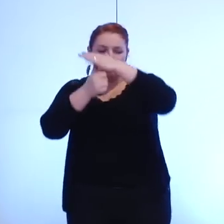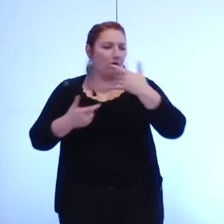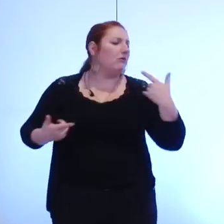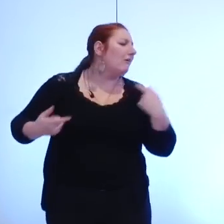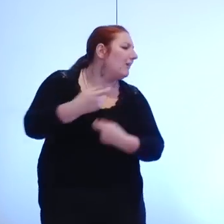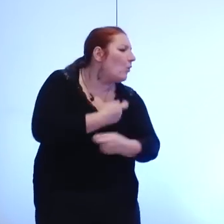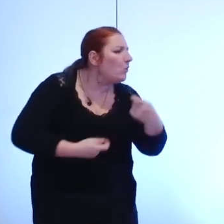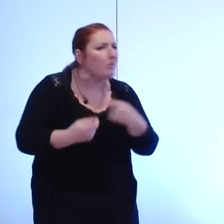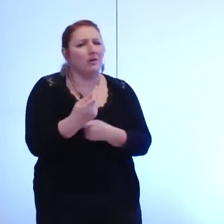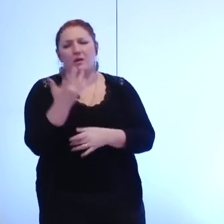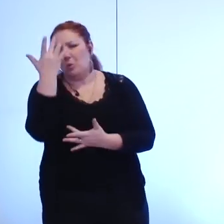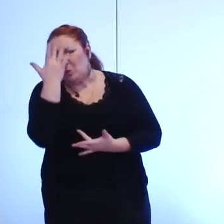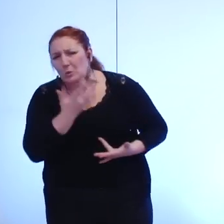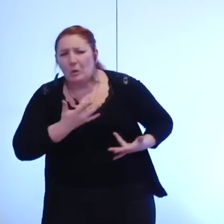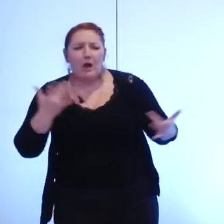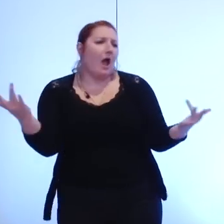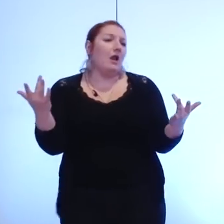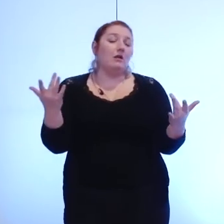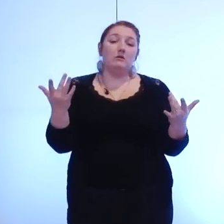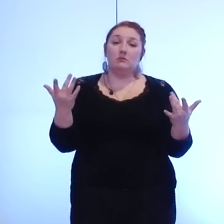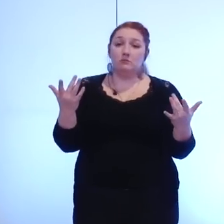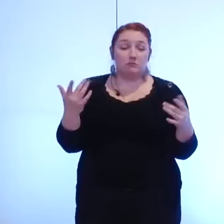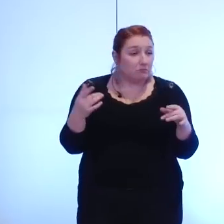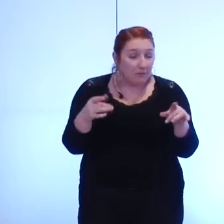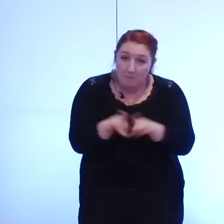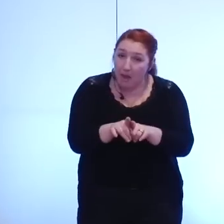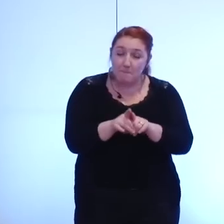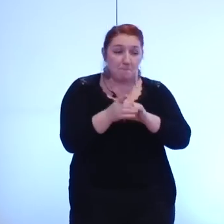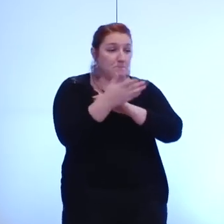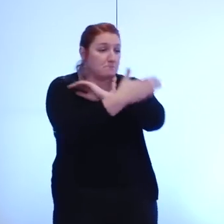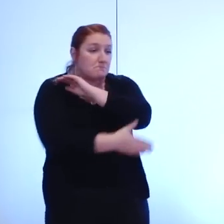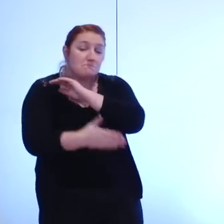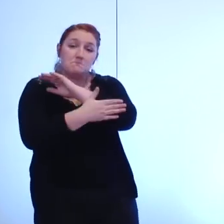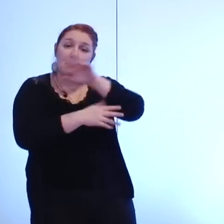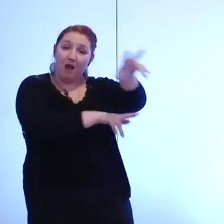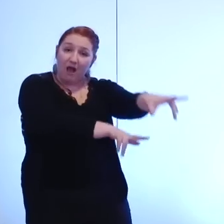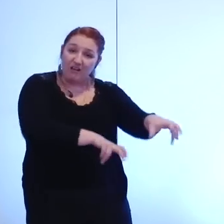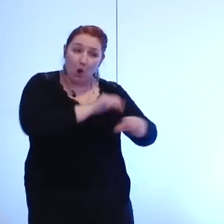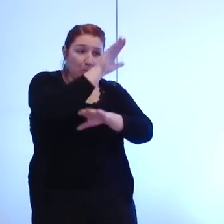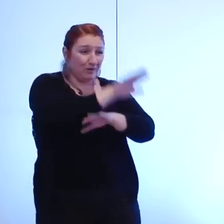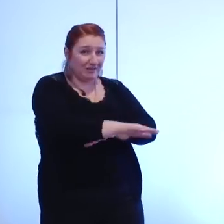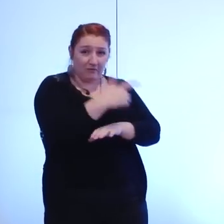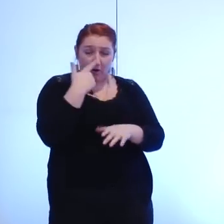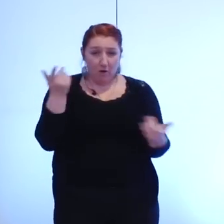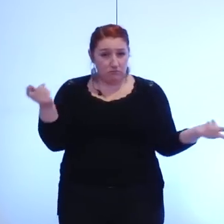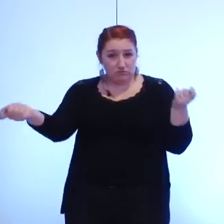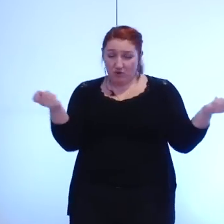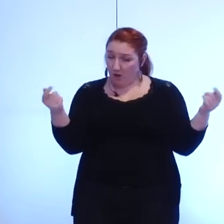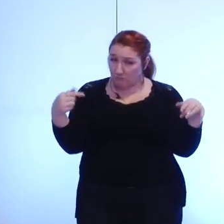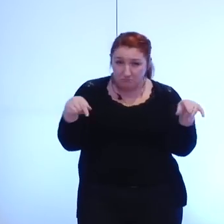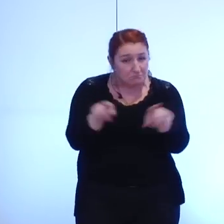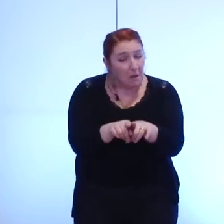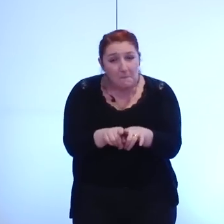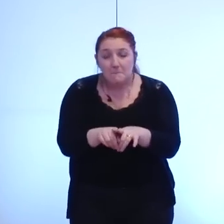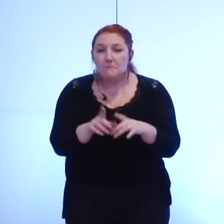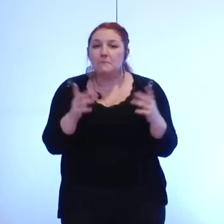culturelles que sur les espaces agricoles préservés un espace où nous nous appuyons autant